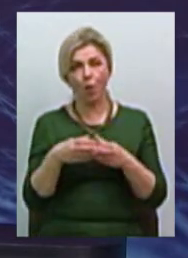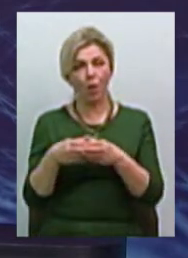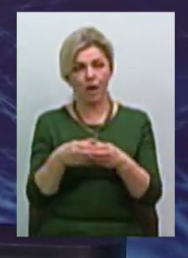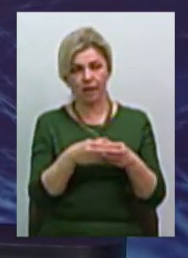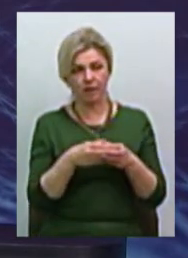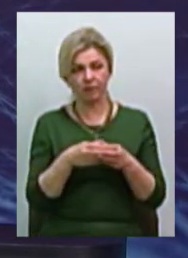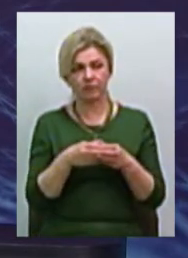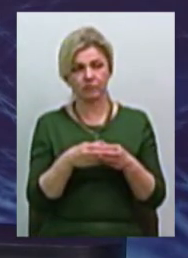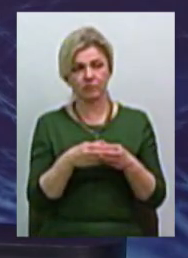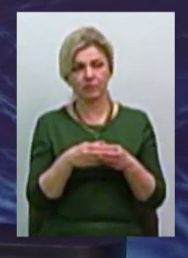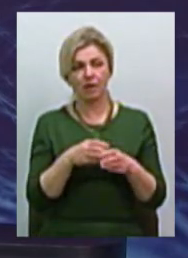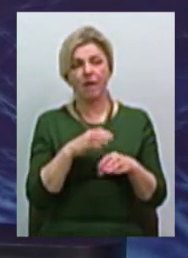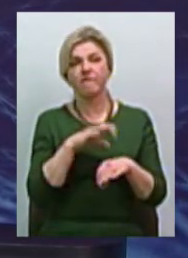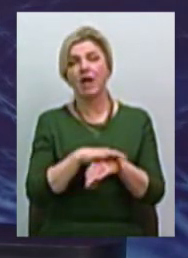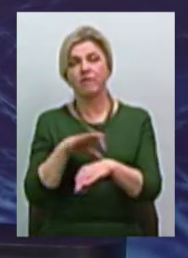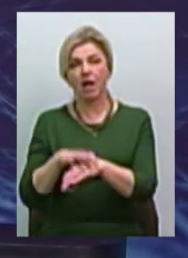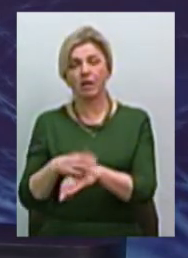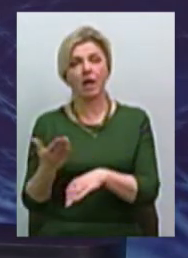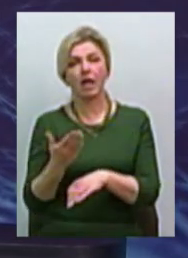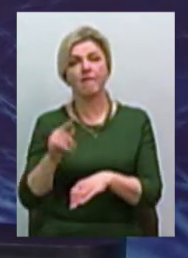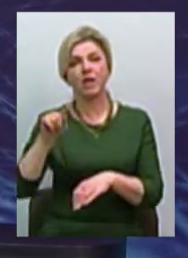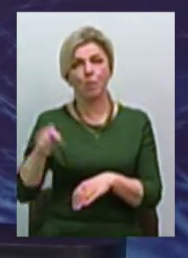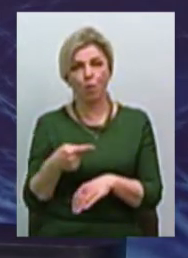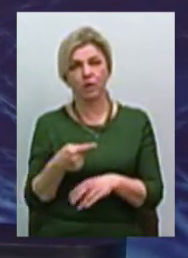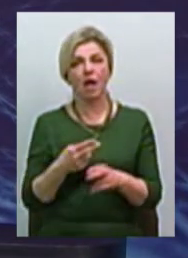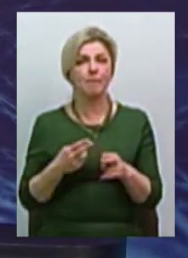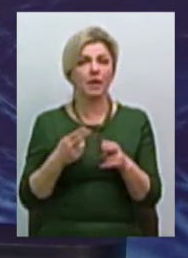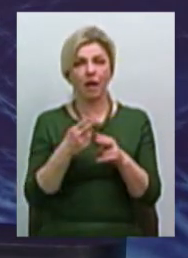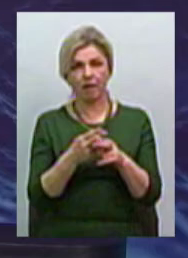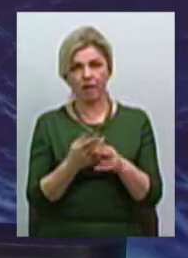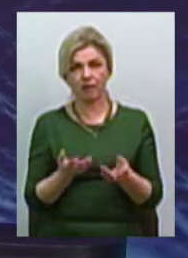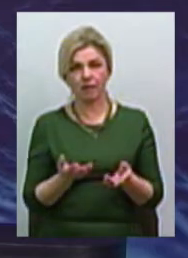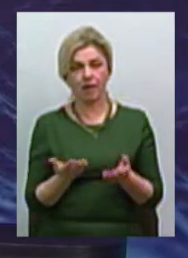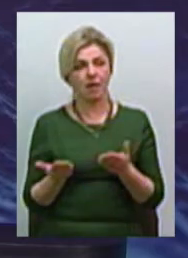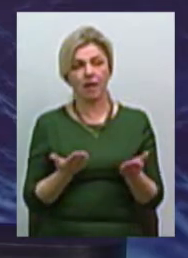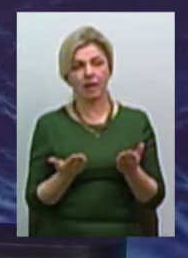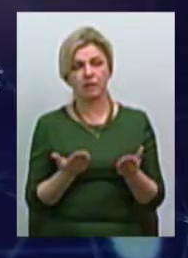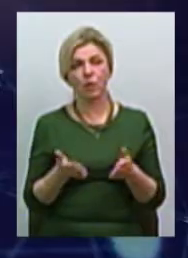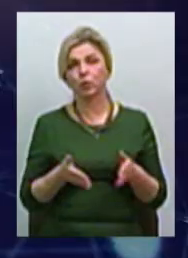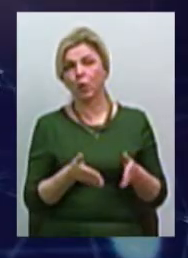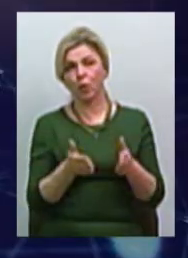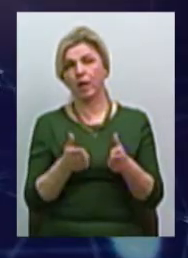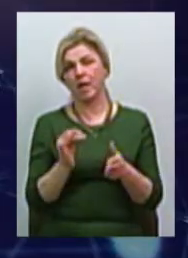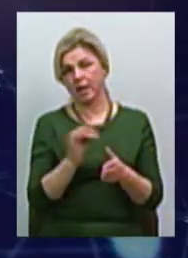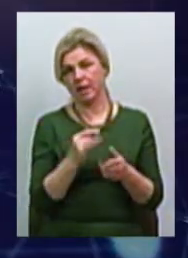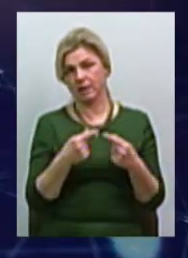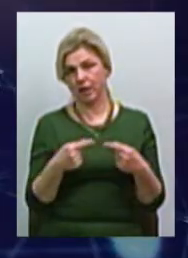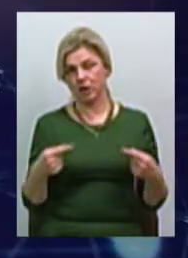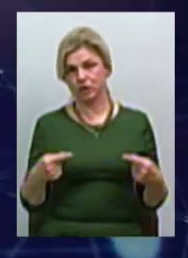виявляти якісь там вимоги, перекривати якісь дороги і таке інше.